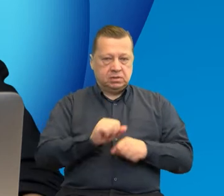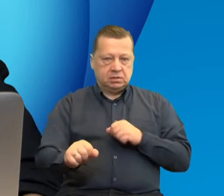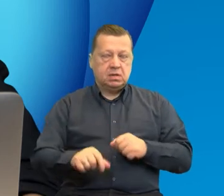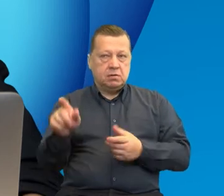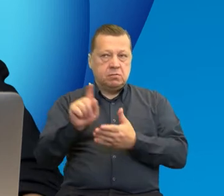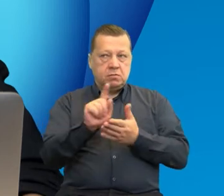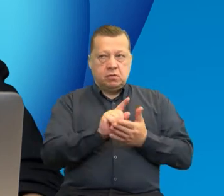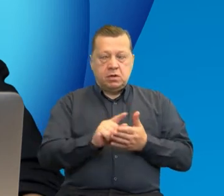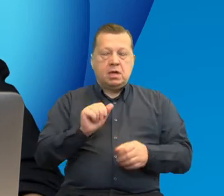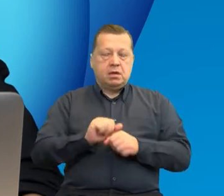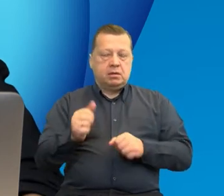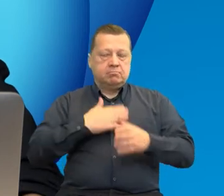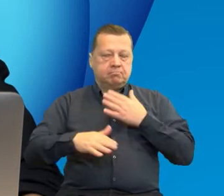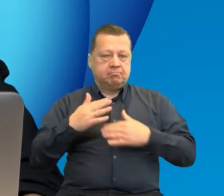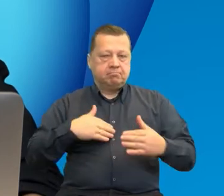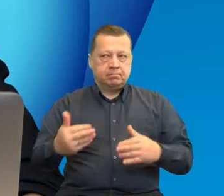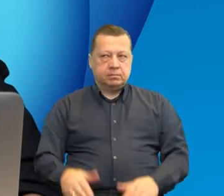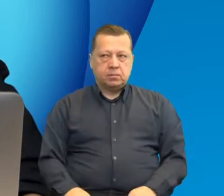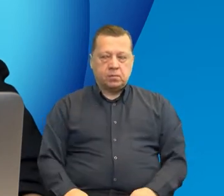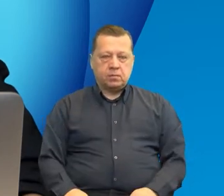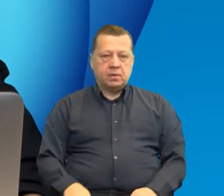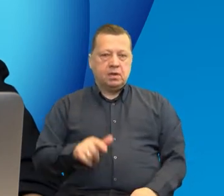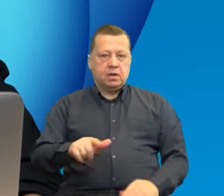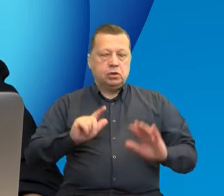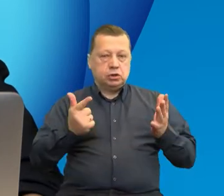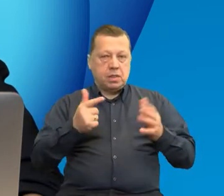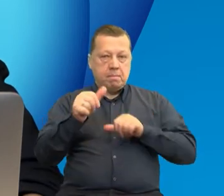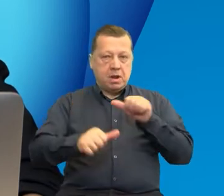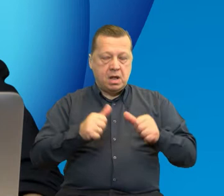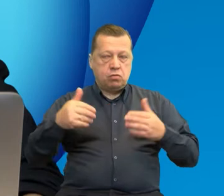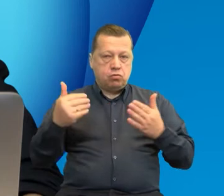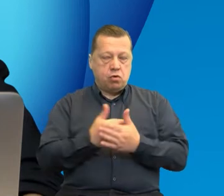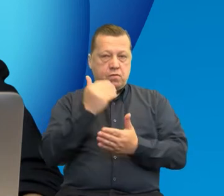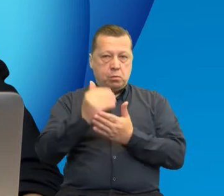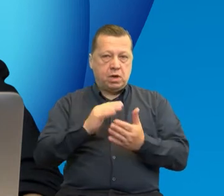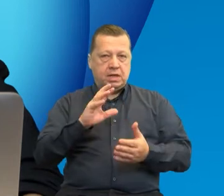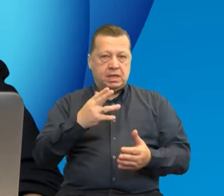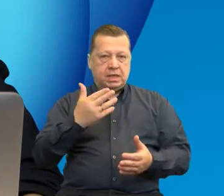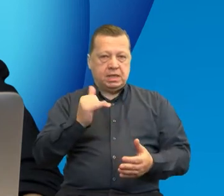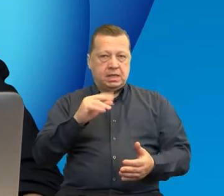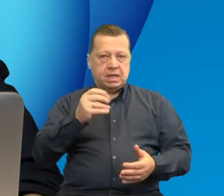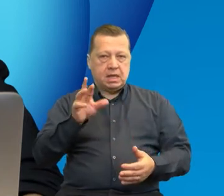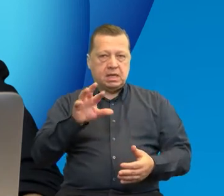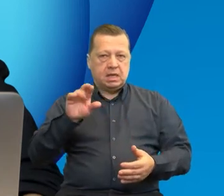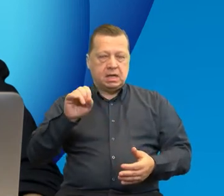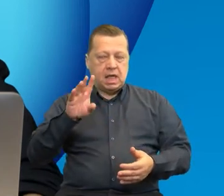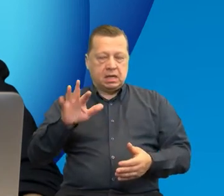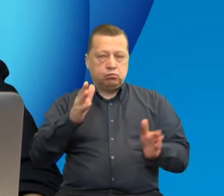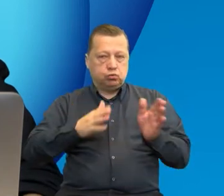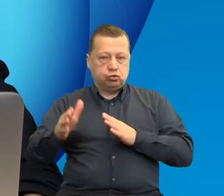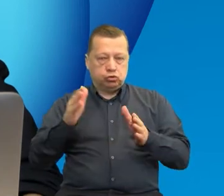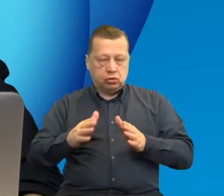Państwa osiągnięć. Przygotowując co 7 lat nowe programy Interreg, zawsze zadajemy sobie to pytanie.